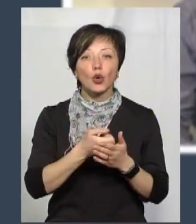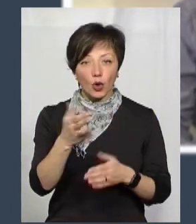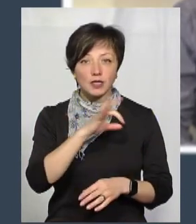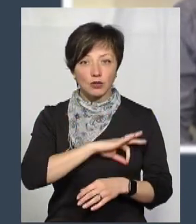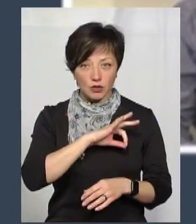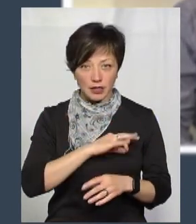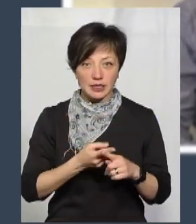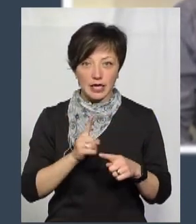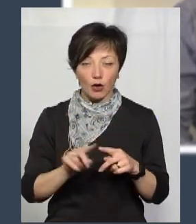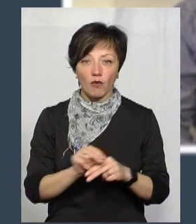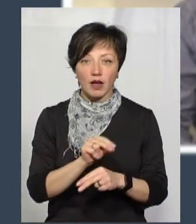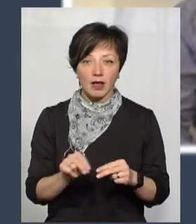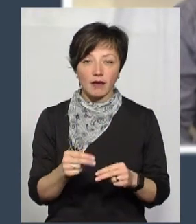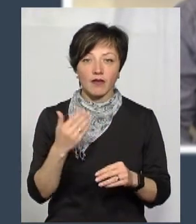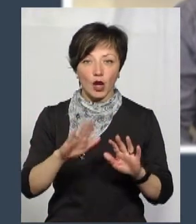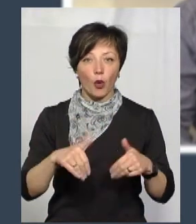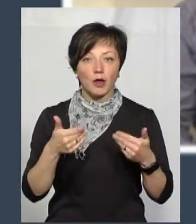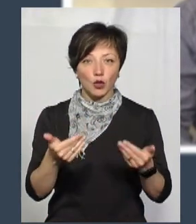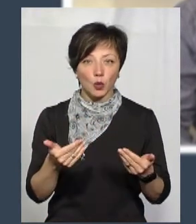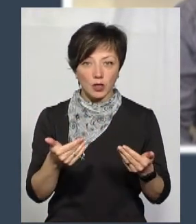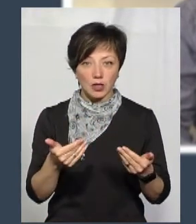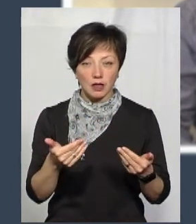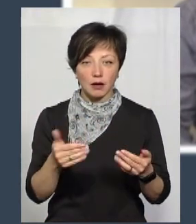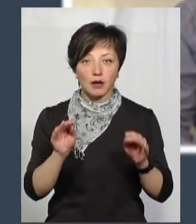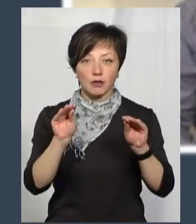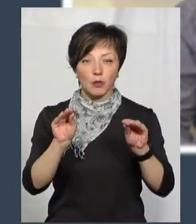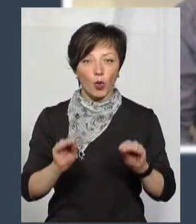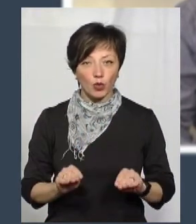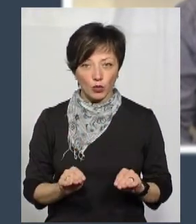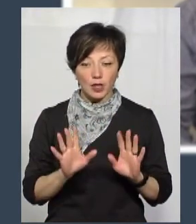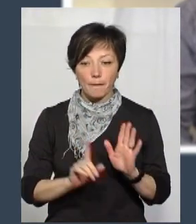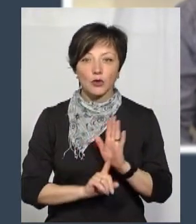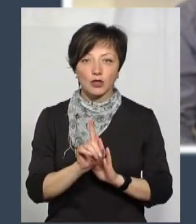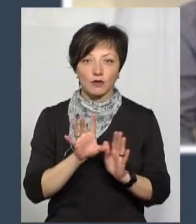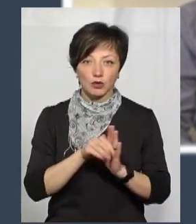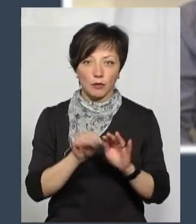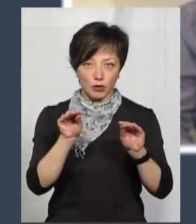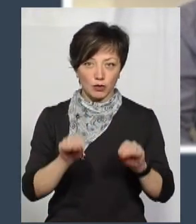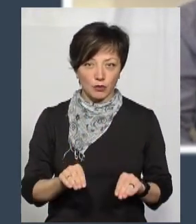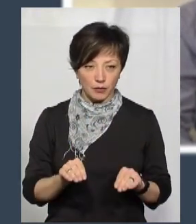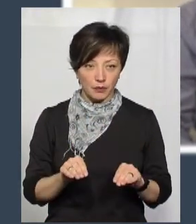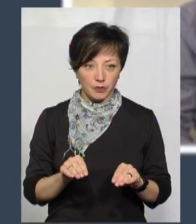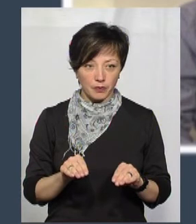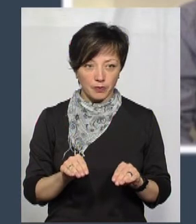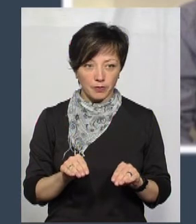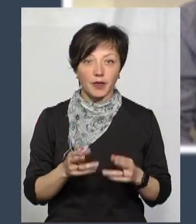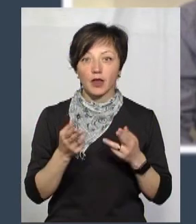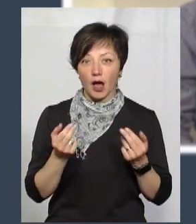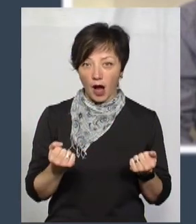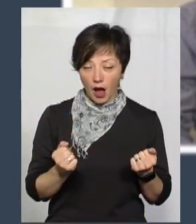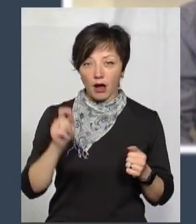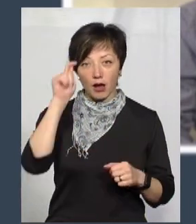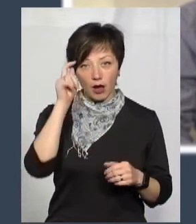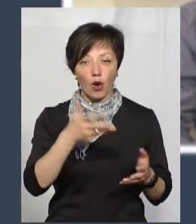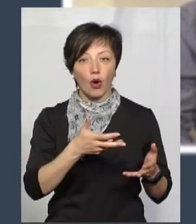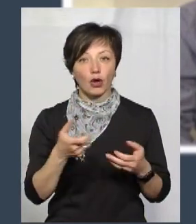нього застосовувалось оце лікування, яке ви рекомендуєте, яке тільки почали включати до протоколів? Так, він